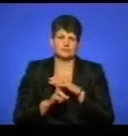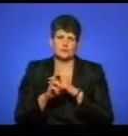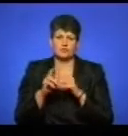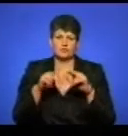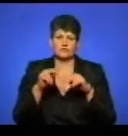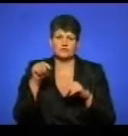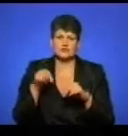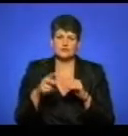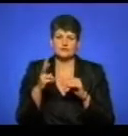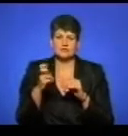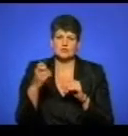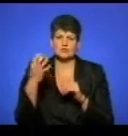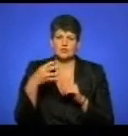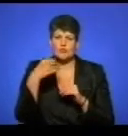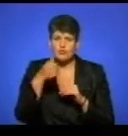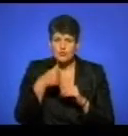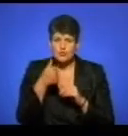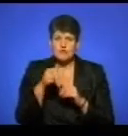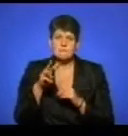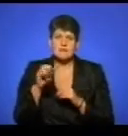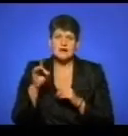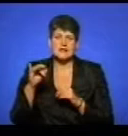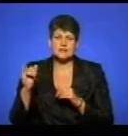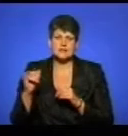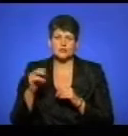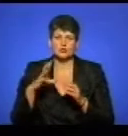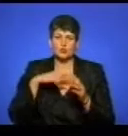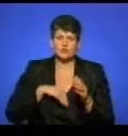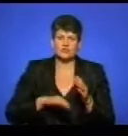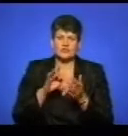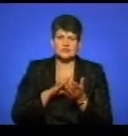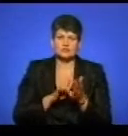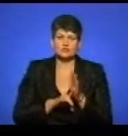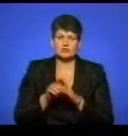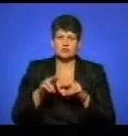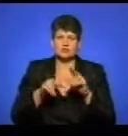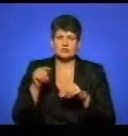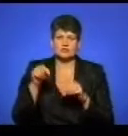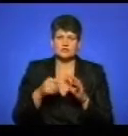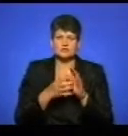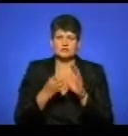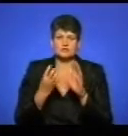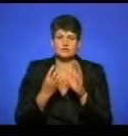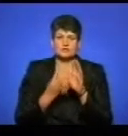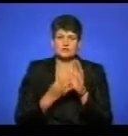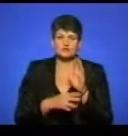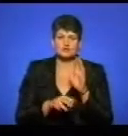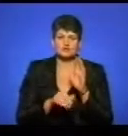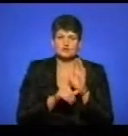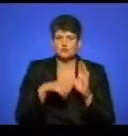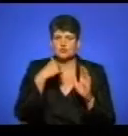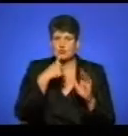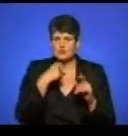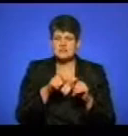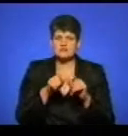1240 році. А власне Марійський духовний центр розпочали зводити у 1996 році і відкрили